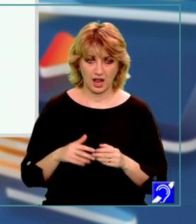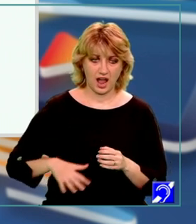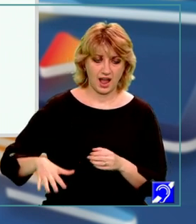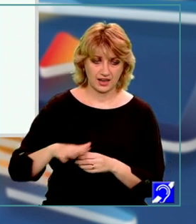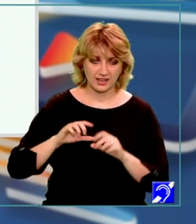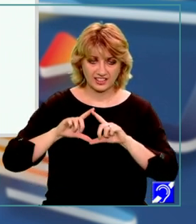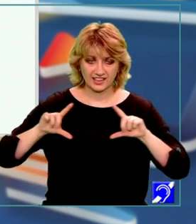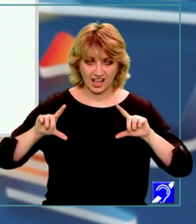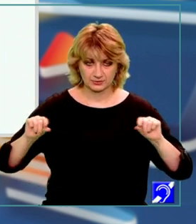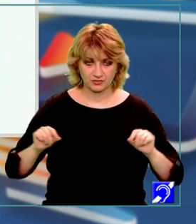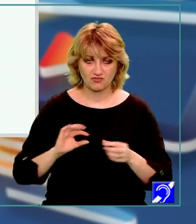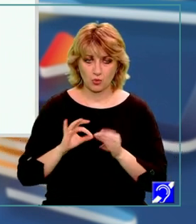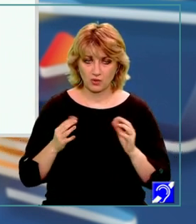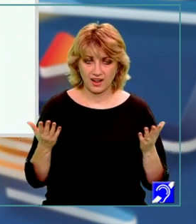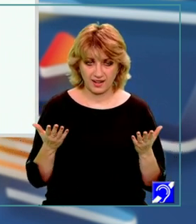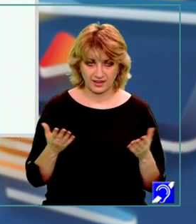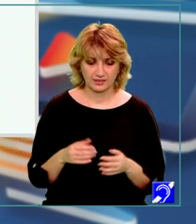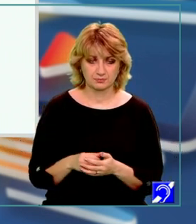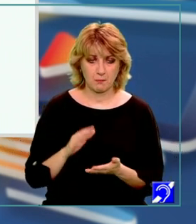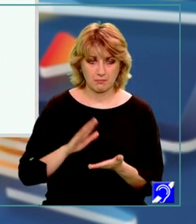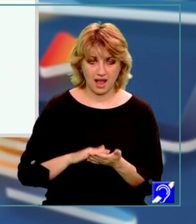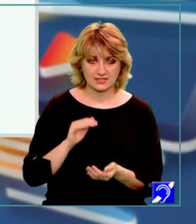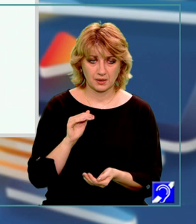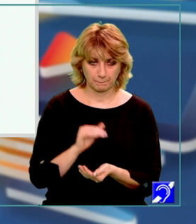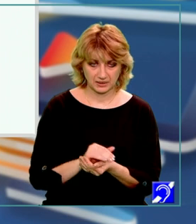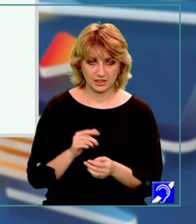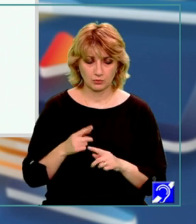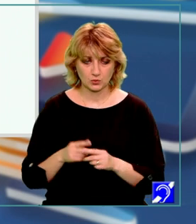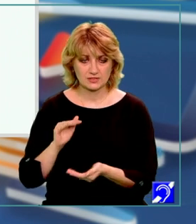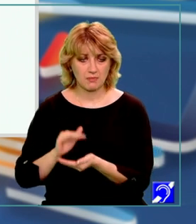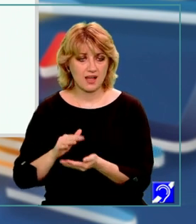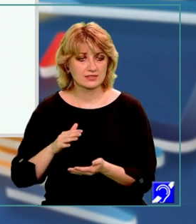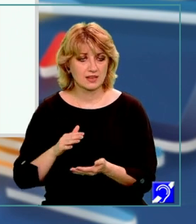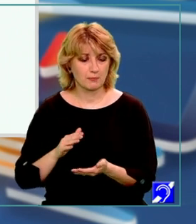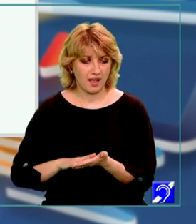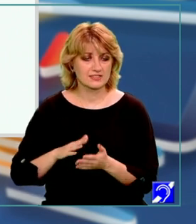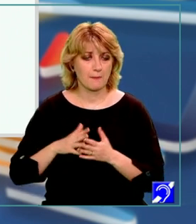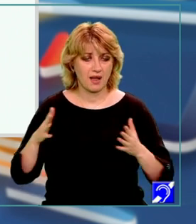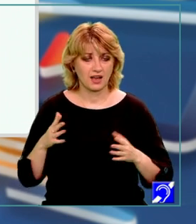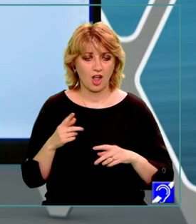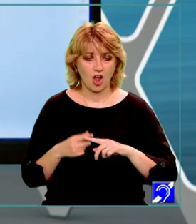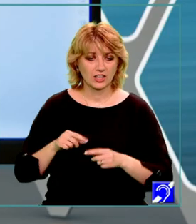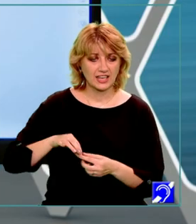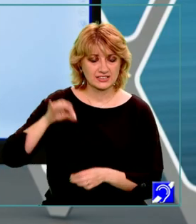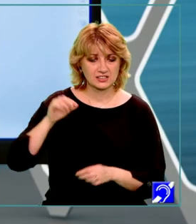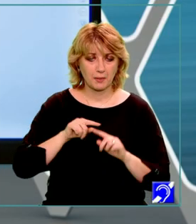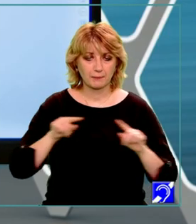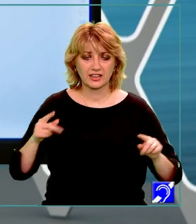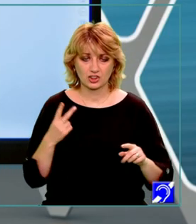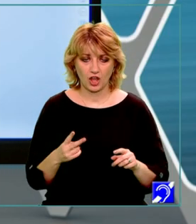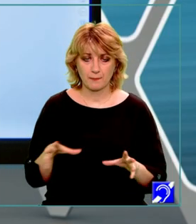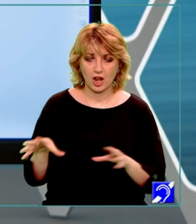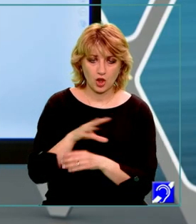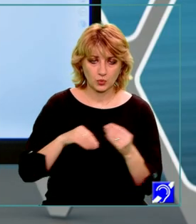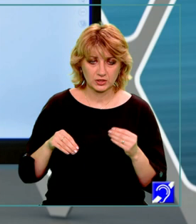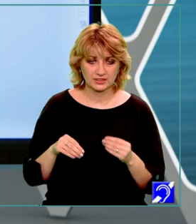trapezului a cărei formulă este bază mică plus bază mare ori înălțime totul pe 2. Și am înlocuit